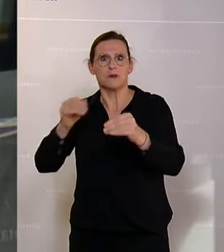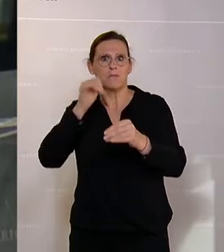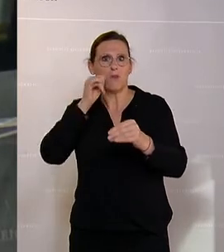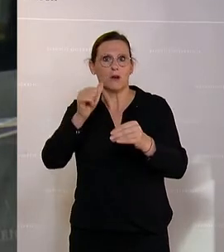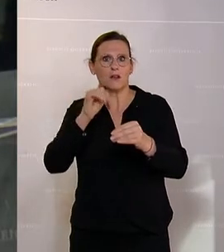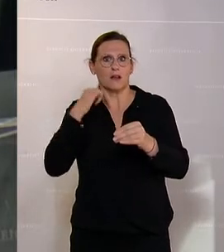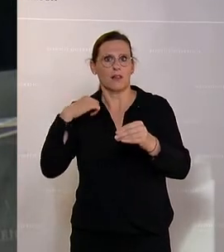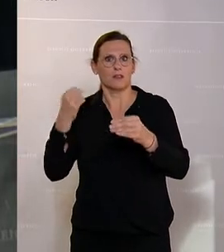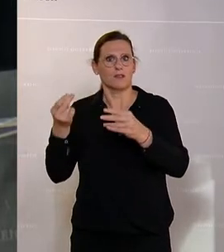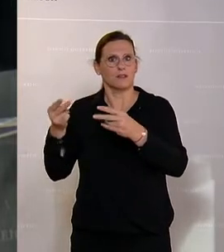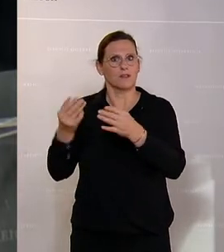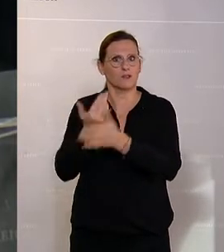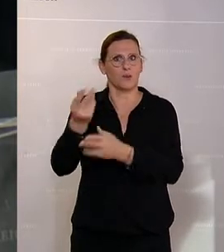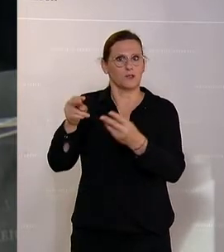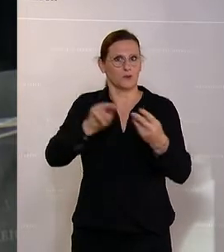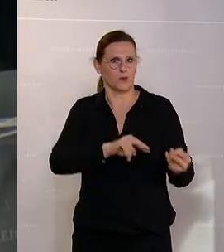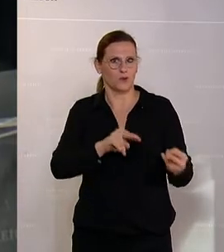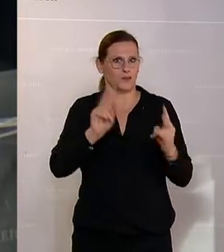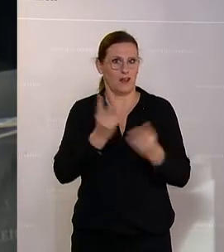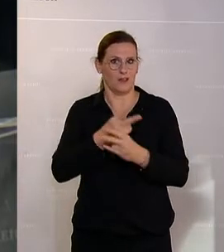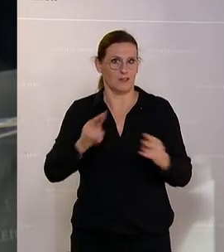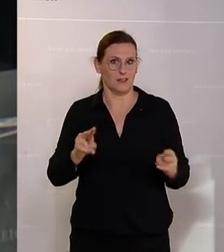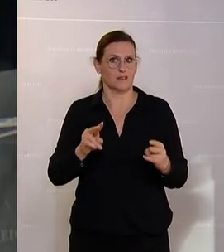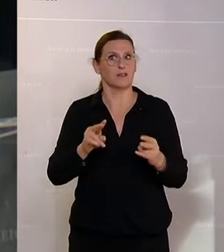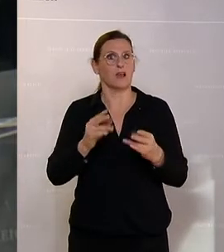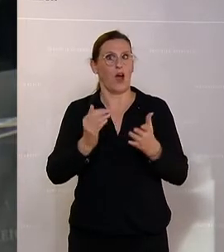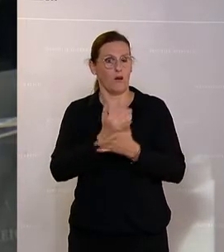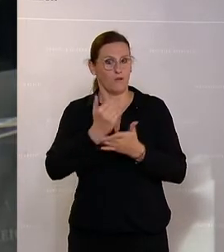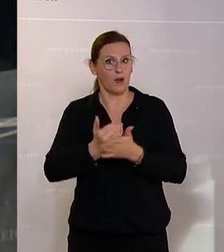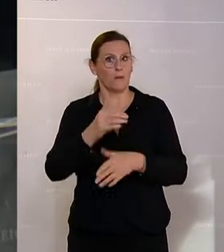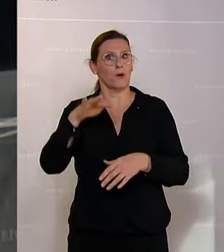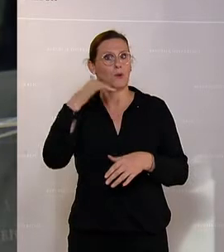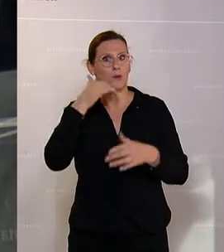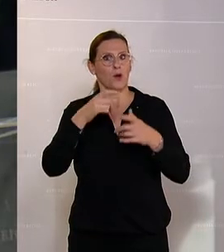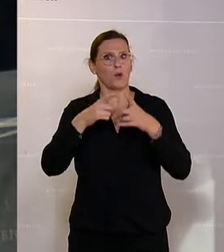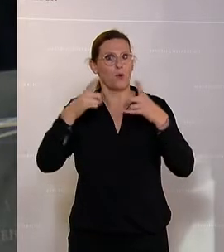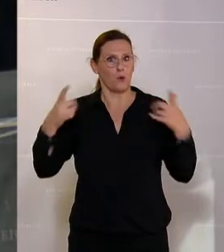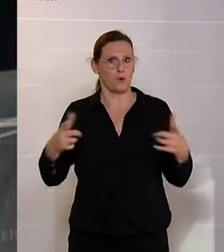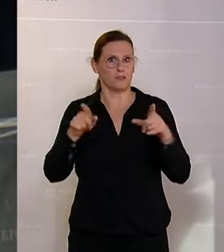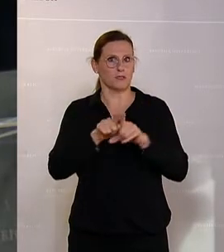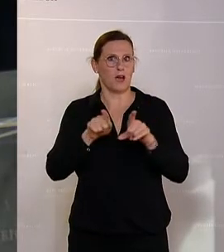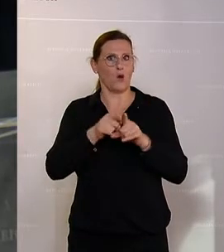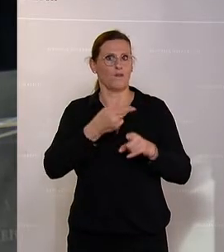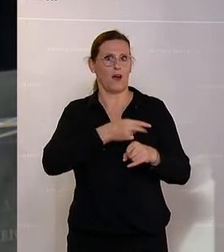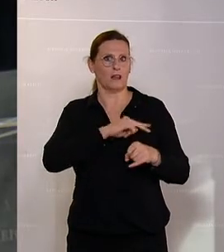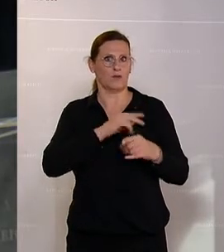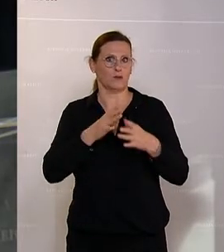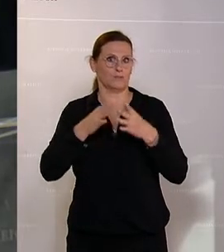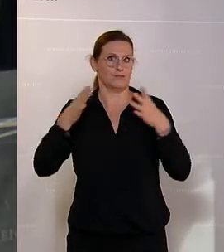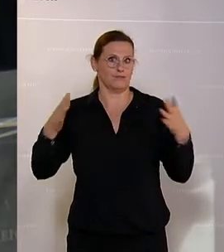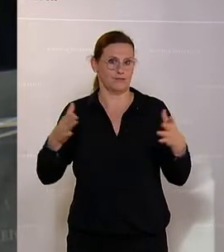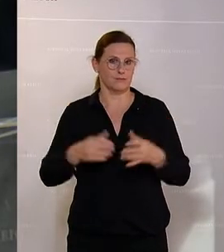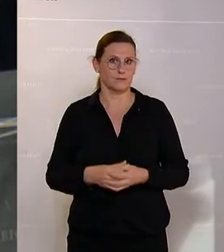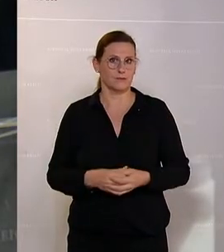verloren sind. Ja, das ist eine große Aufgabe und das ist auch eine große Verantwortung. Und sehr